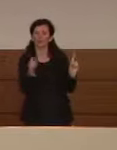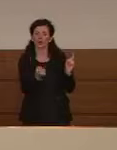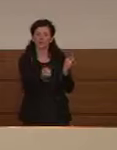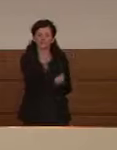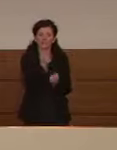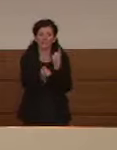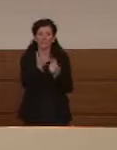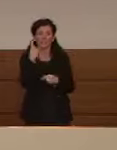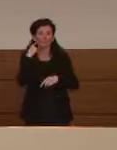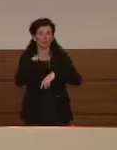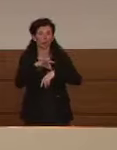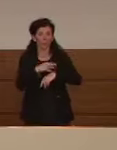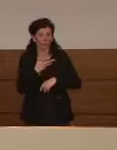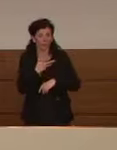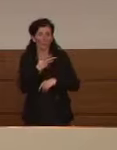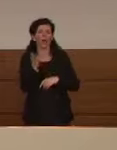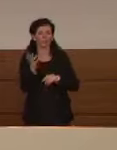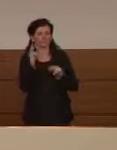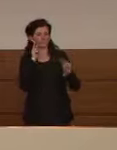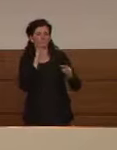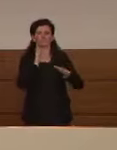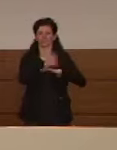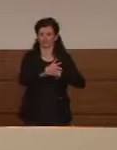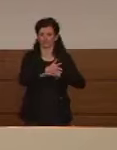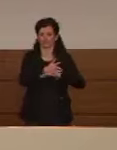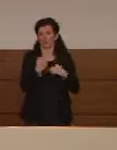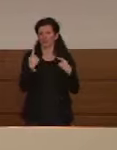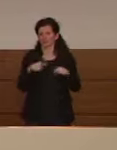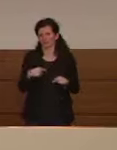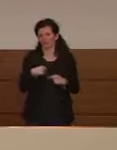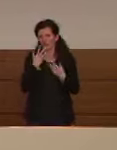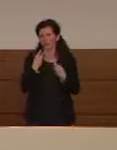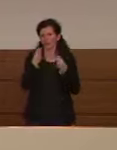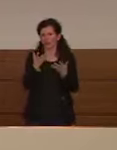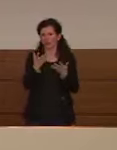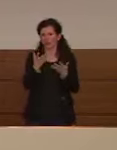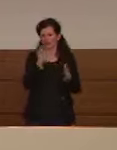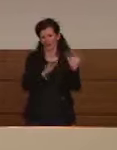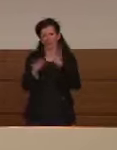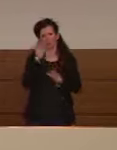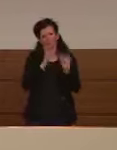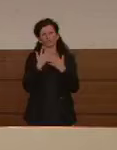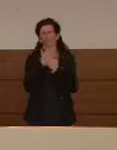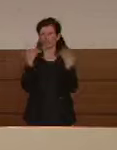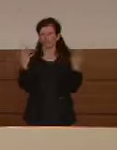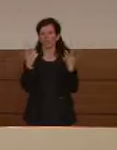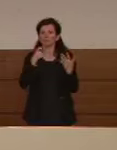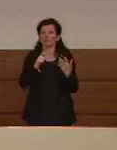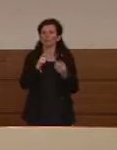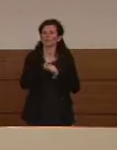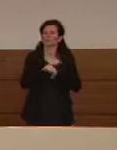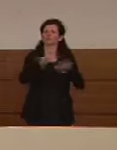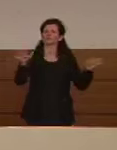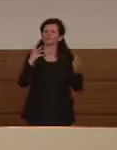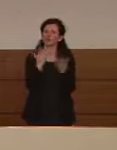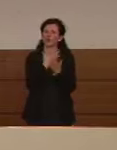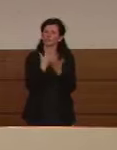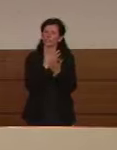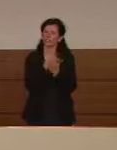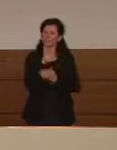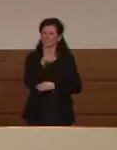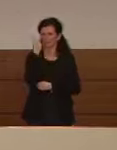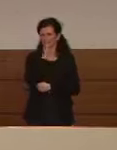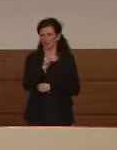sintomi. Questo è quello che ci tenevo a precisare rispetto a questa notizia che era stata diffusa e divulgata